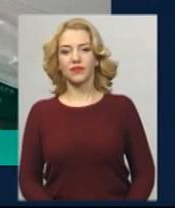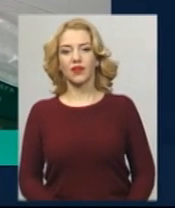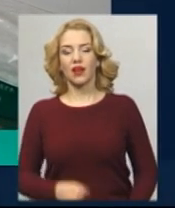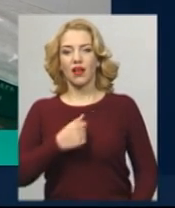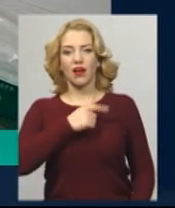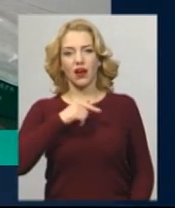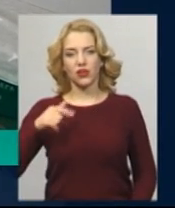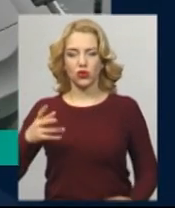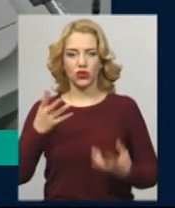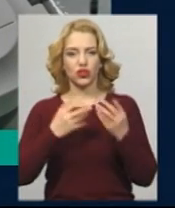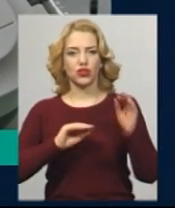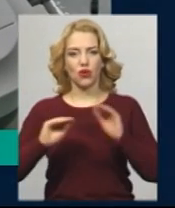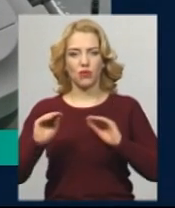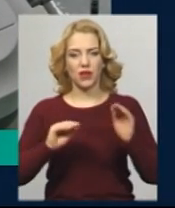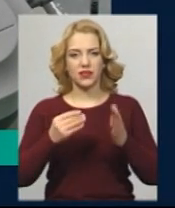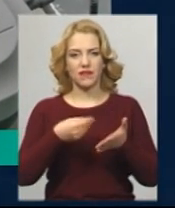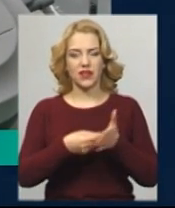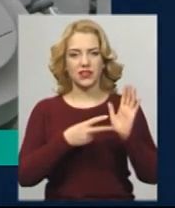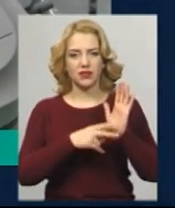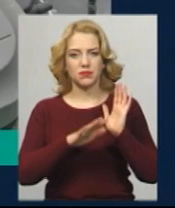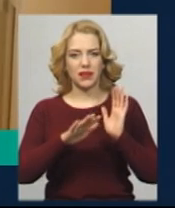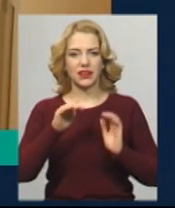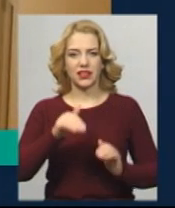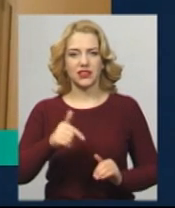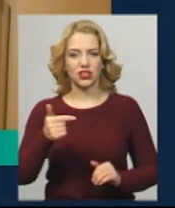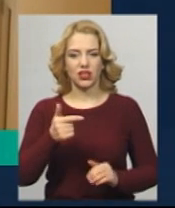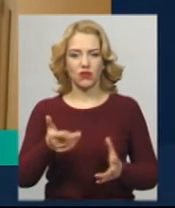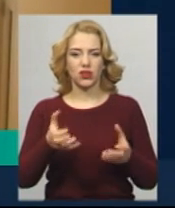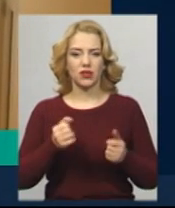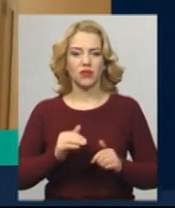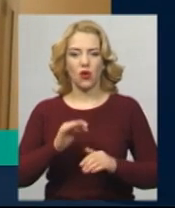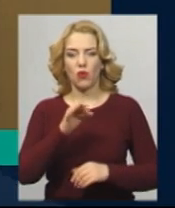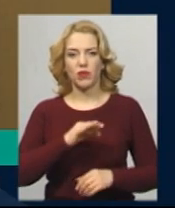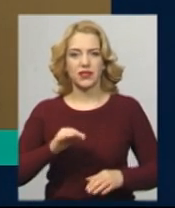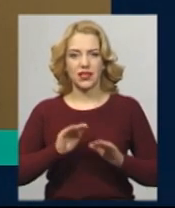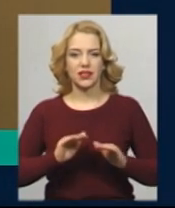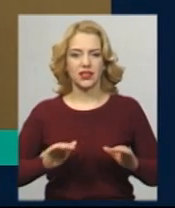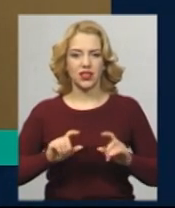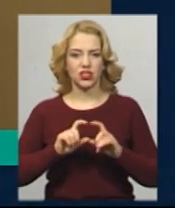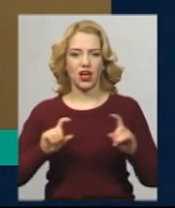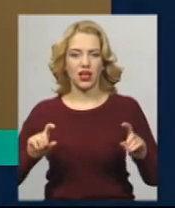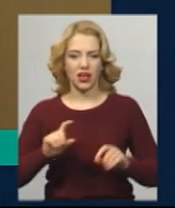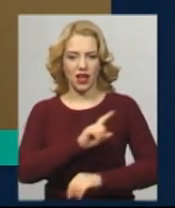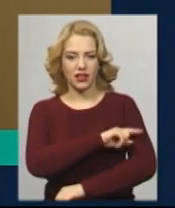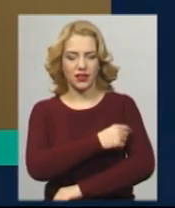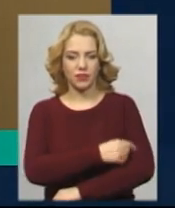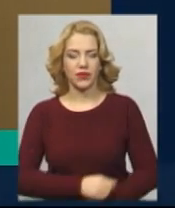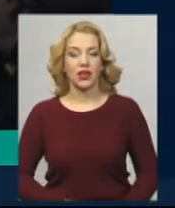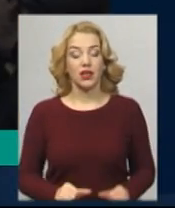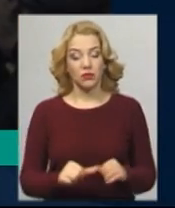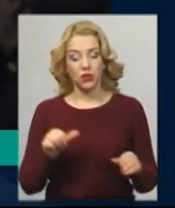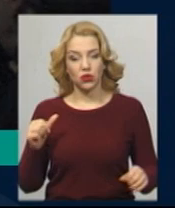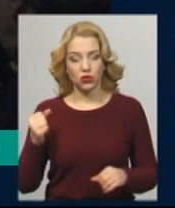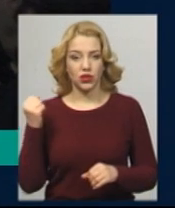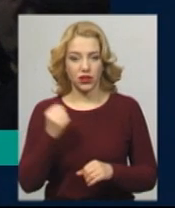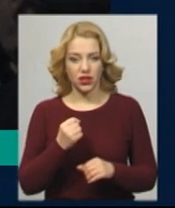Кардіологічне обладнання вартістю 75 тисяч гривень отримала обласна дитяча лікарня. За минулий тиждень в Хмельницькій області на грип та